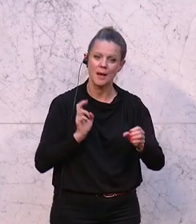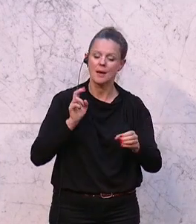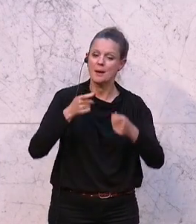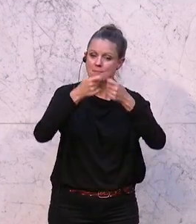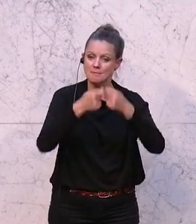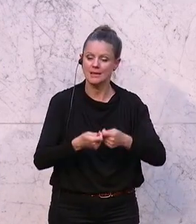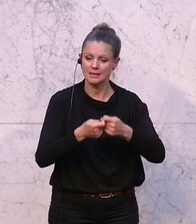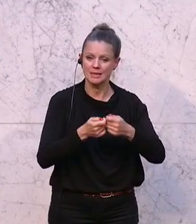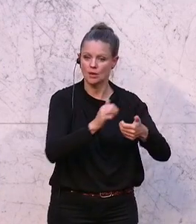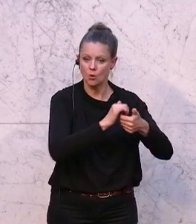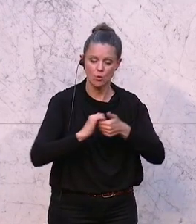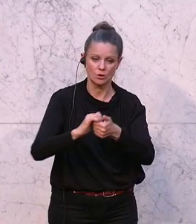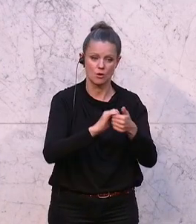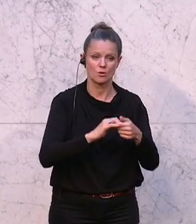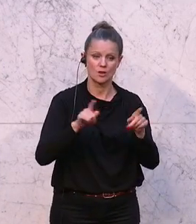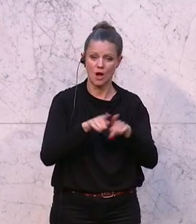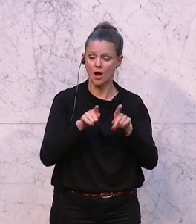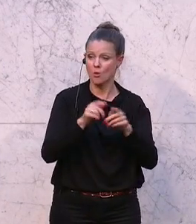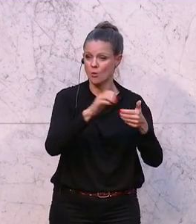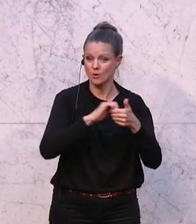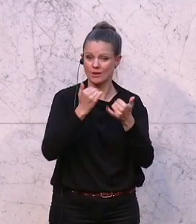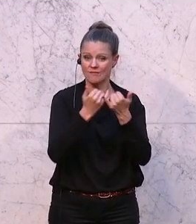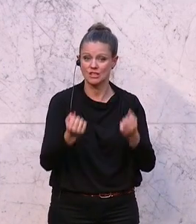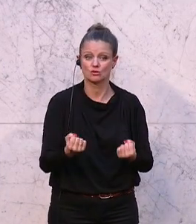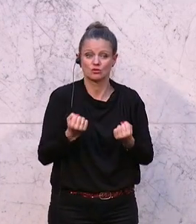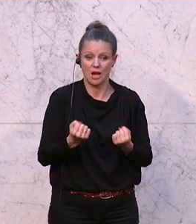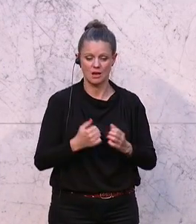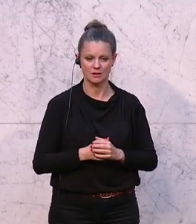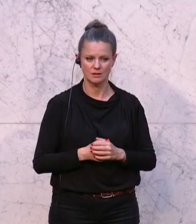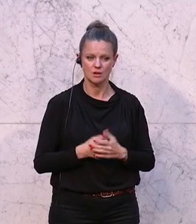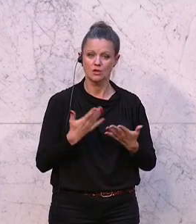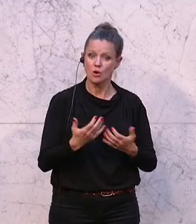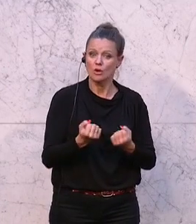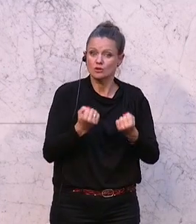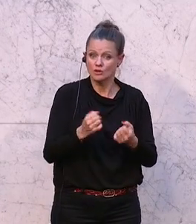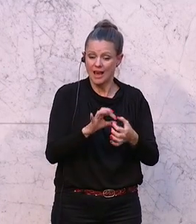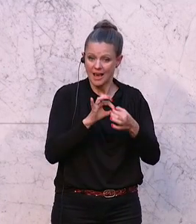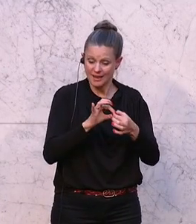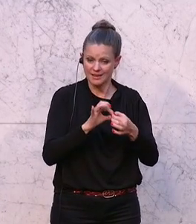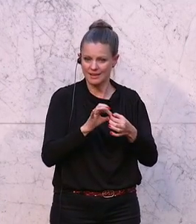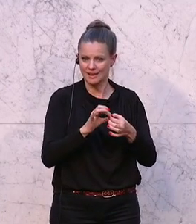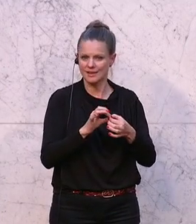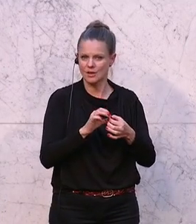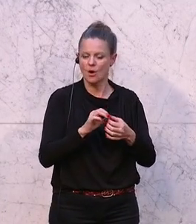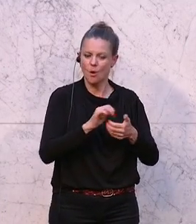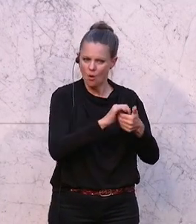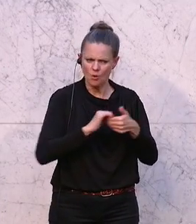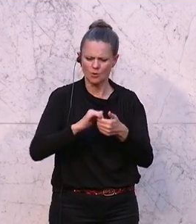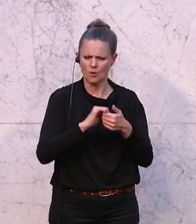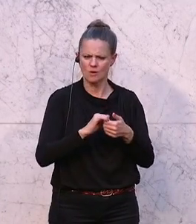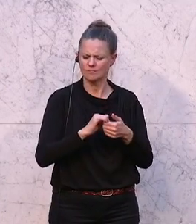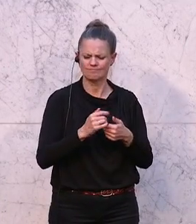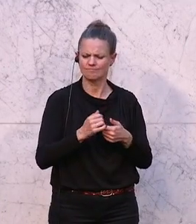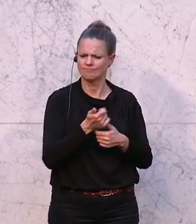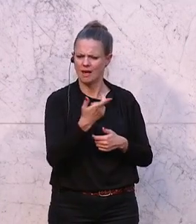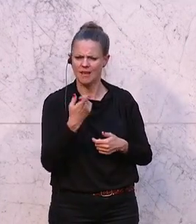Union sind und wie stark diese Union ist. Und genau an dieser Stärke dieser Union stoßen sich einige. Und genau das ist